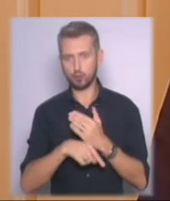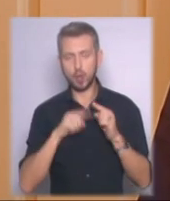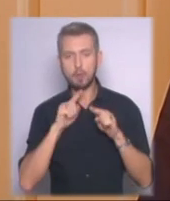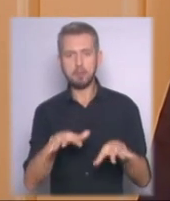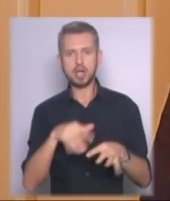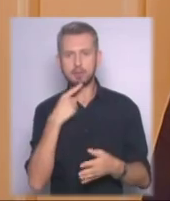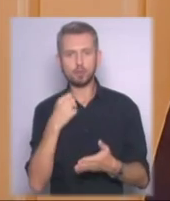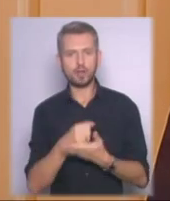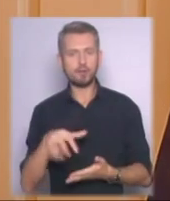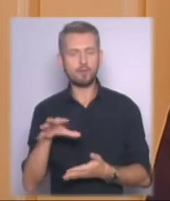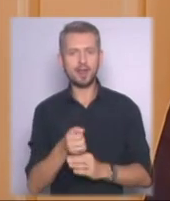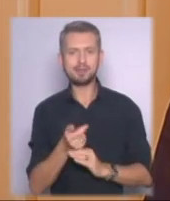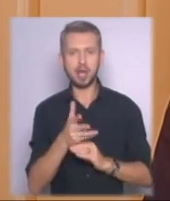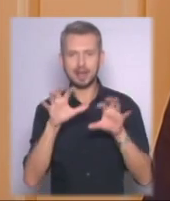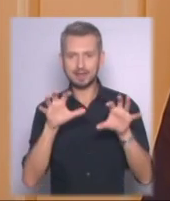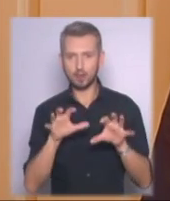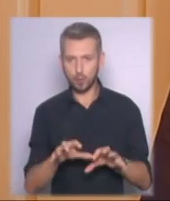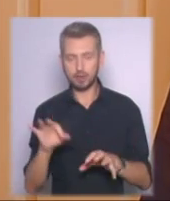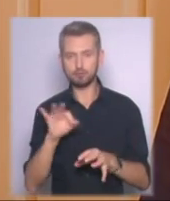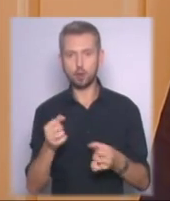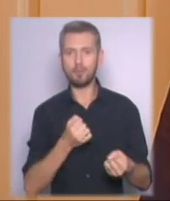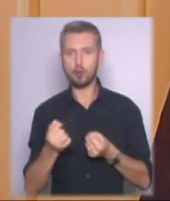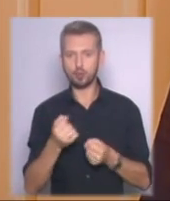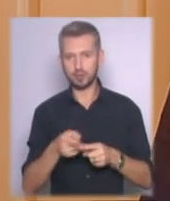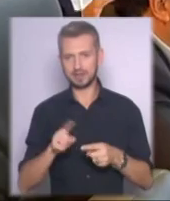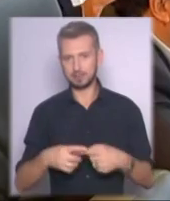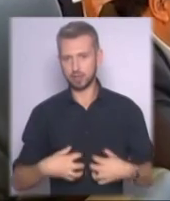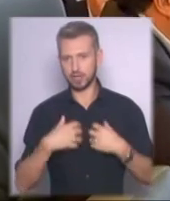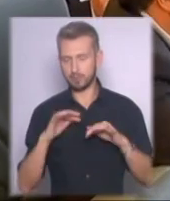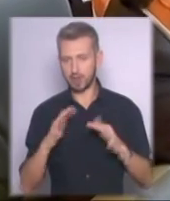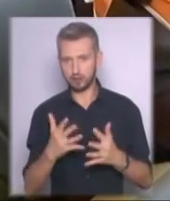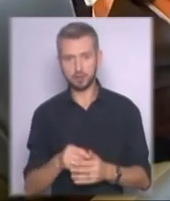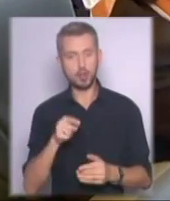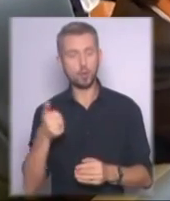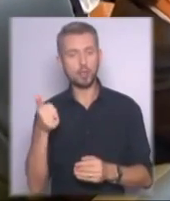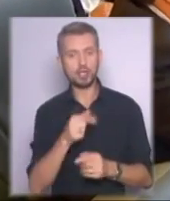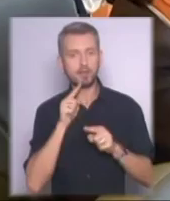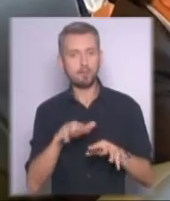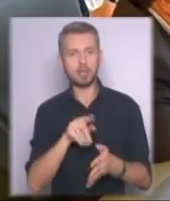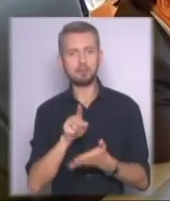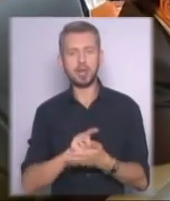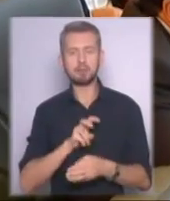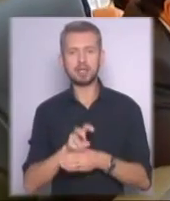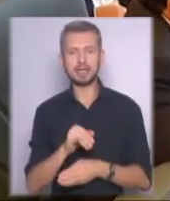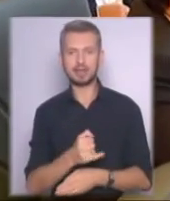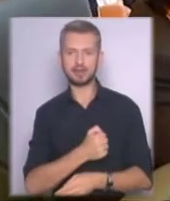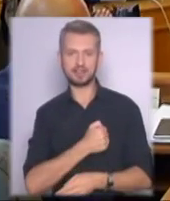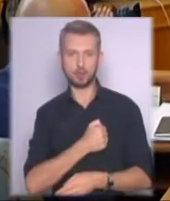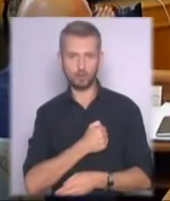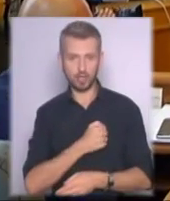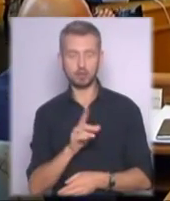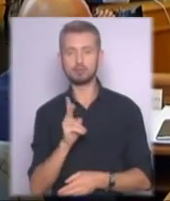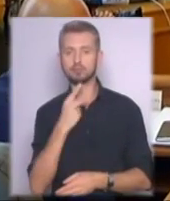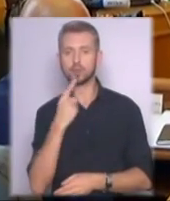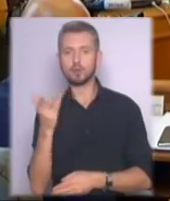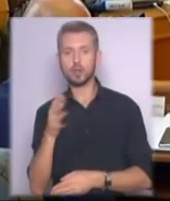весь пакет законів щодо боротьби з цим жахливим явищем. Цього тижня до парламенту мають прийти і силовики, які прозвітують про хід